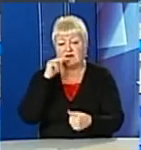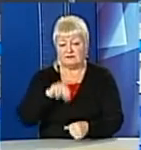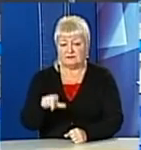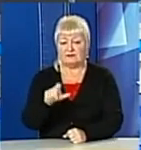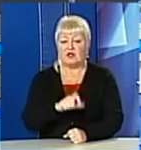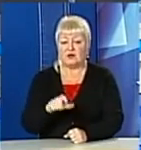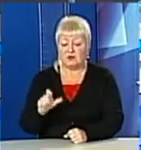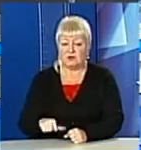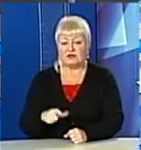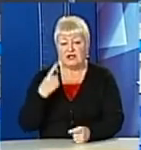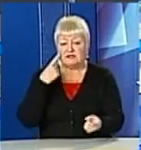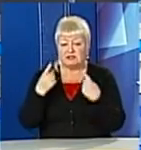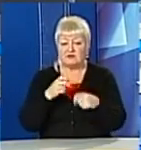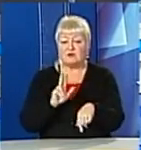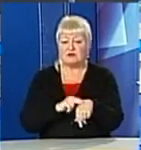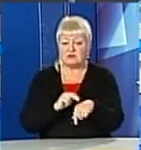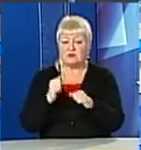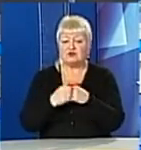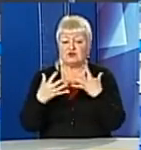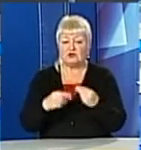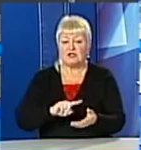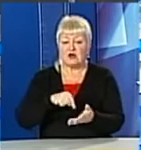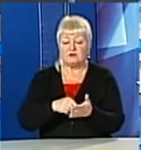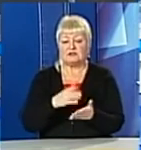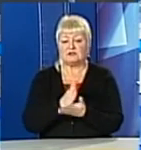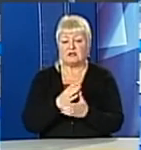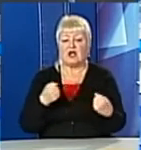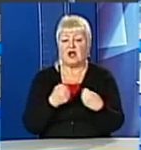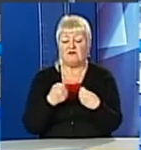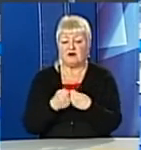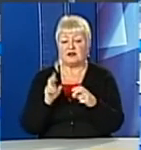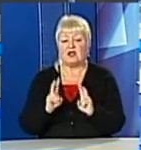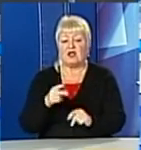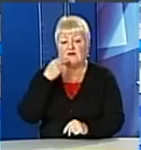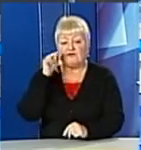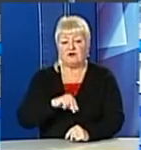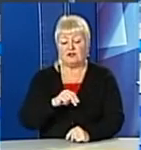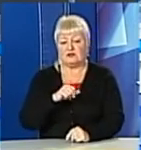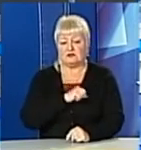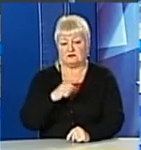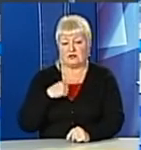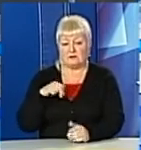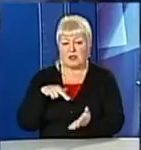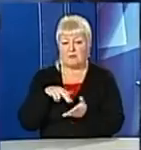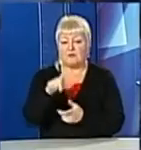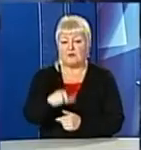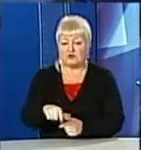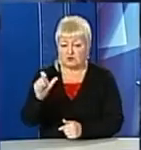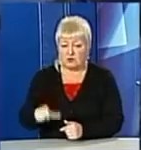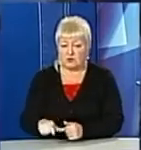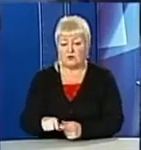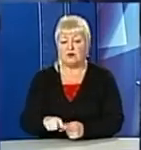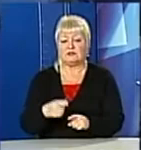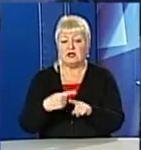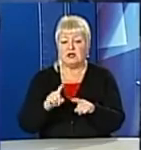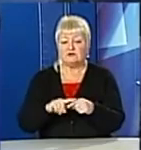За інформацією патрульної поліції, майже щодня в місті трапляється аварія, в якій винні саме пішоходи. В антирейтингу полісменів